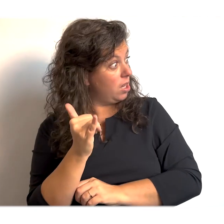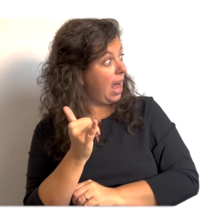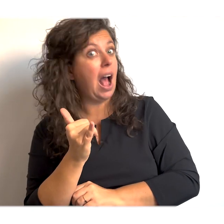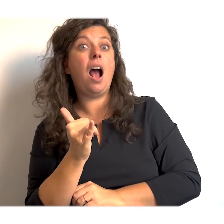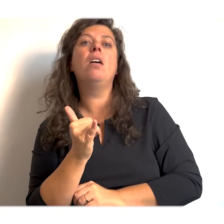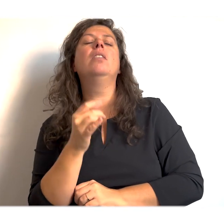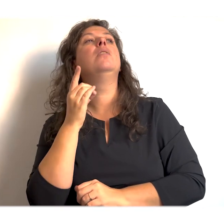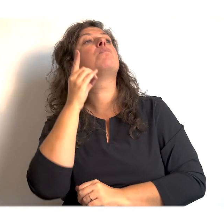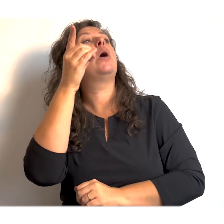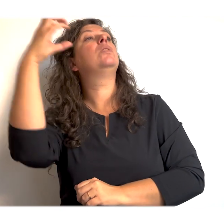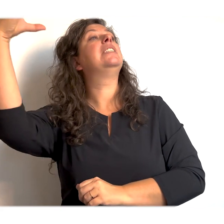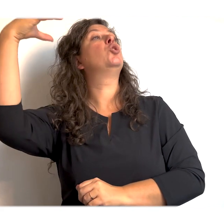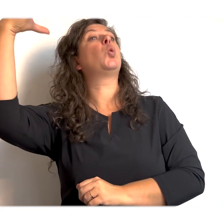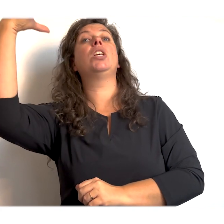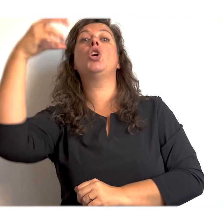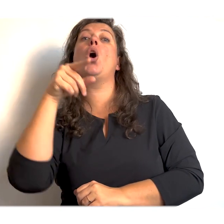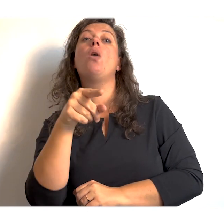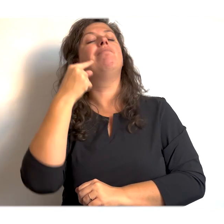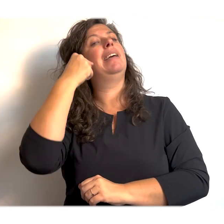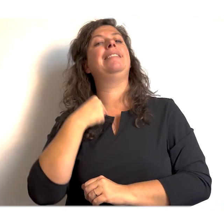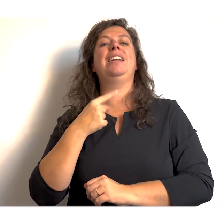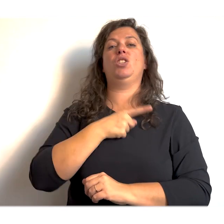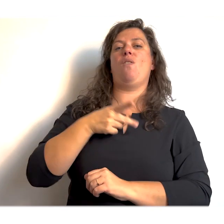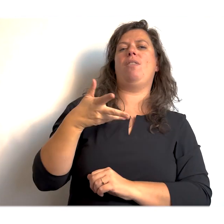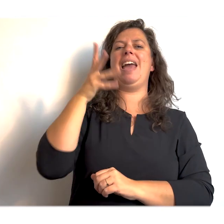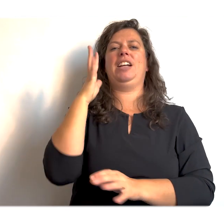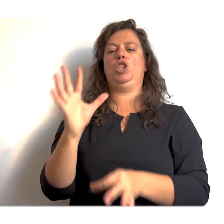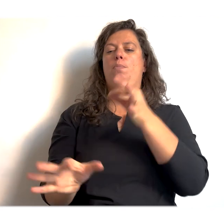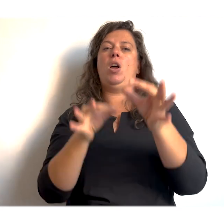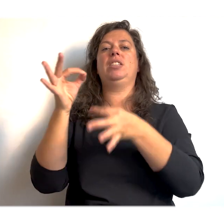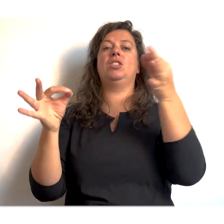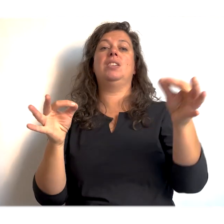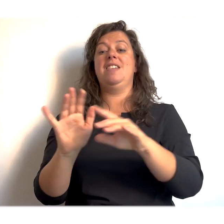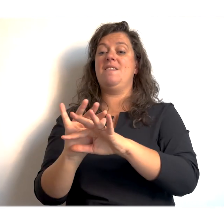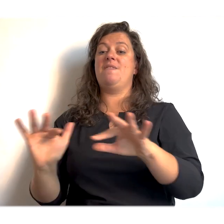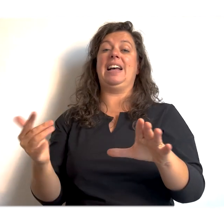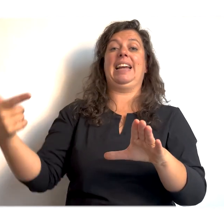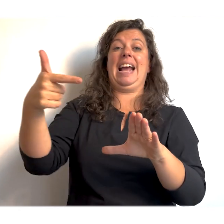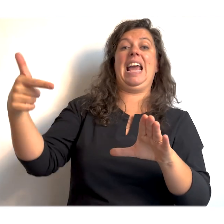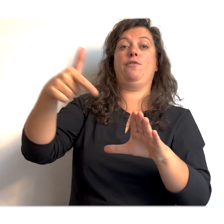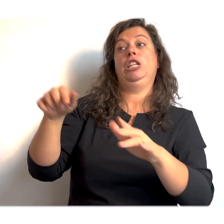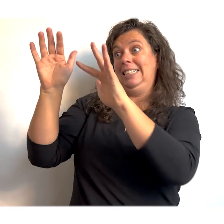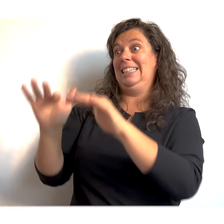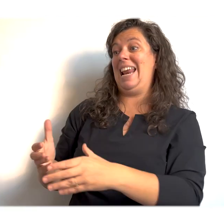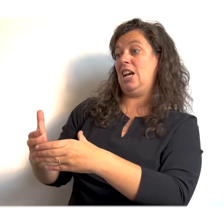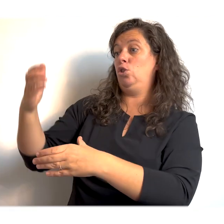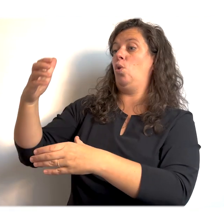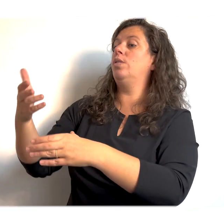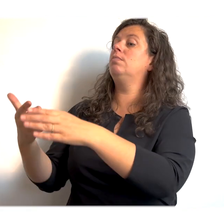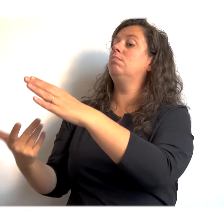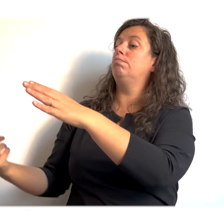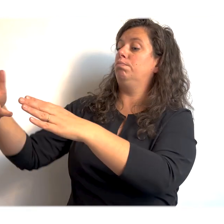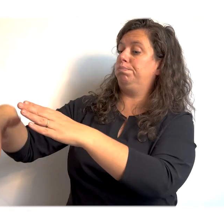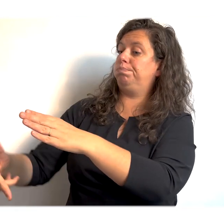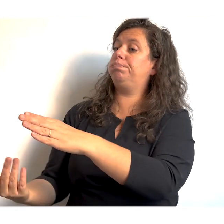weet je, het is buiten heel erg zonnig. Ik denk dat ik gewoon even de plantjes water ga geven met water uit de regen ton. Dan ga ik ook mee naar buiten, dan ga ik het onkruidkruid halen.